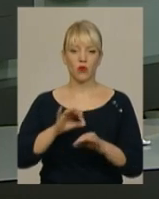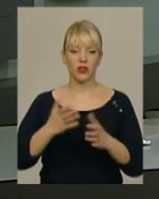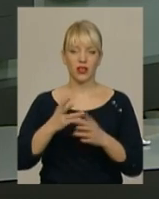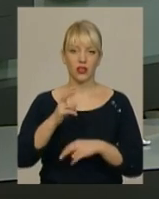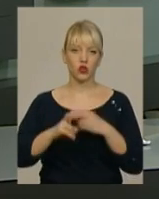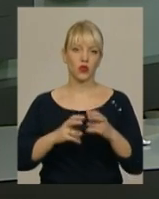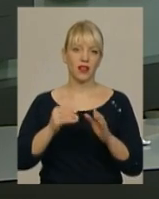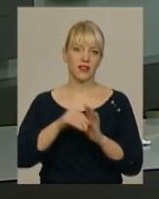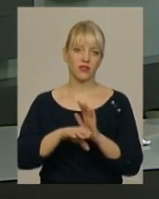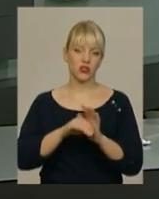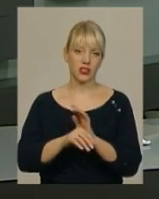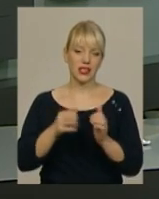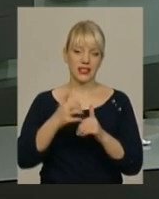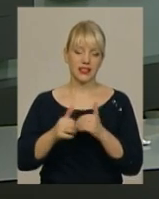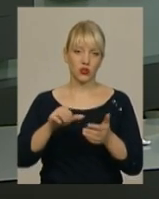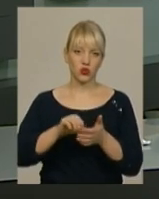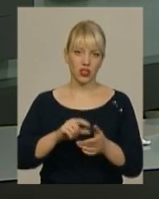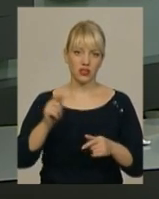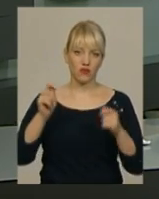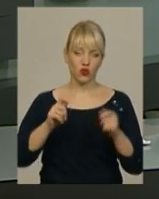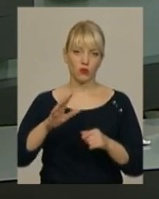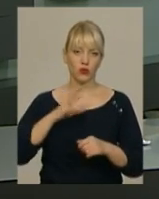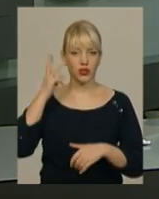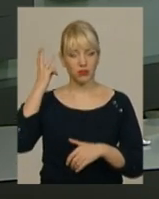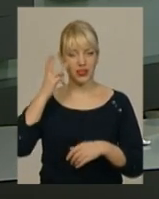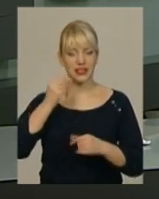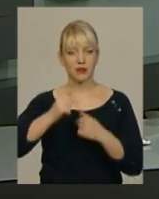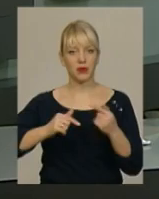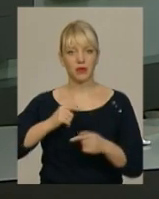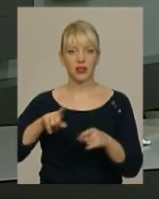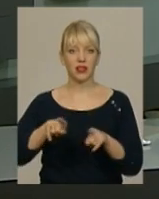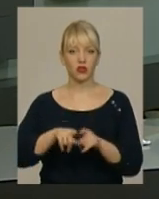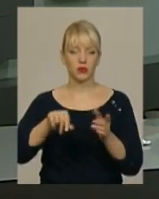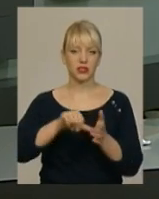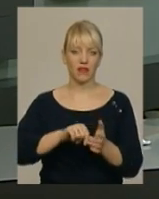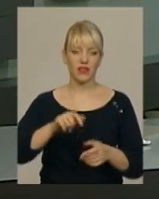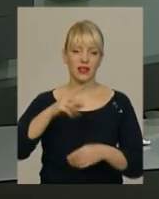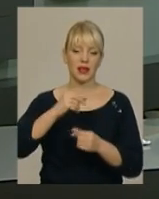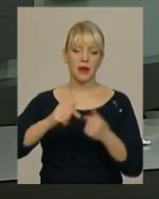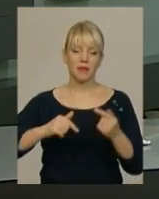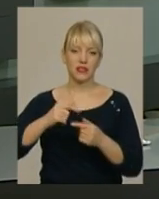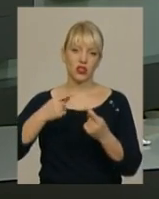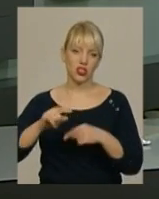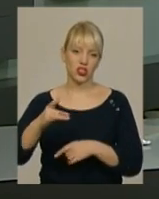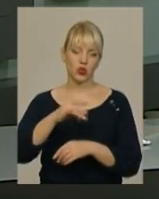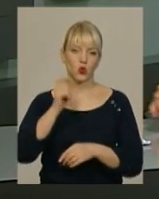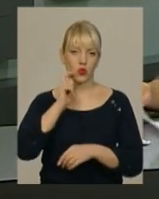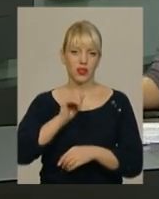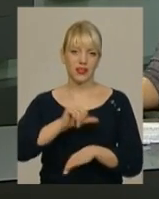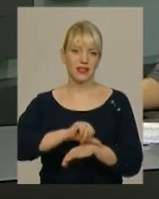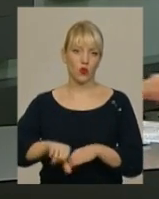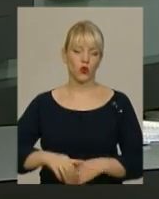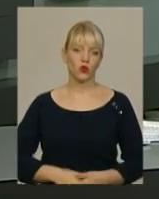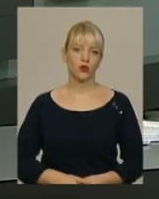шукали інвесторів. Серед учасників форуму були як хмельницькі підприємці, так і представники бізнесу з інших регіонів України та з-за кордону.